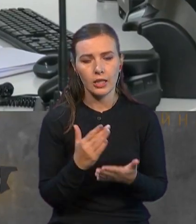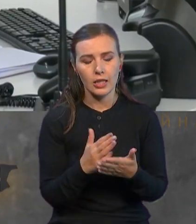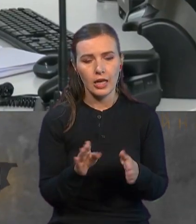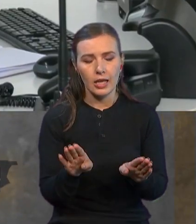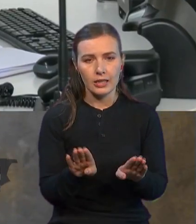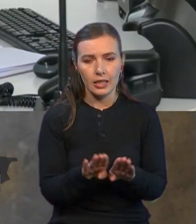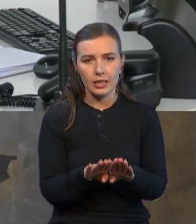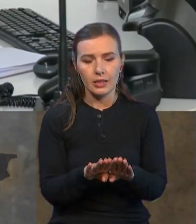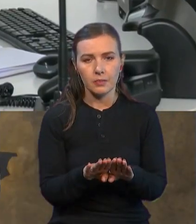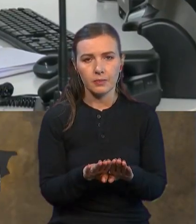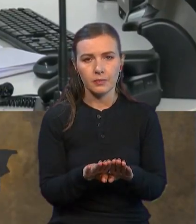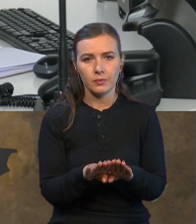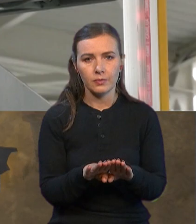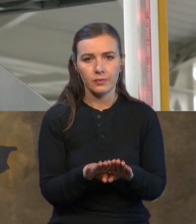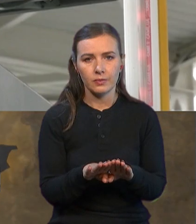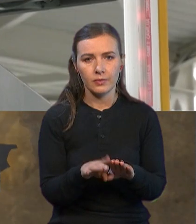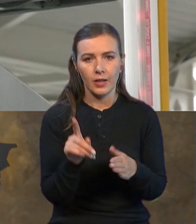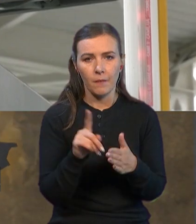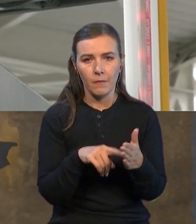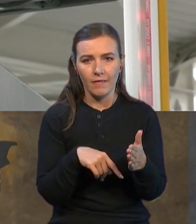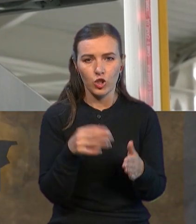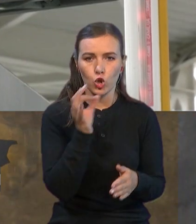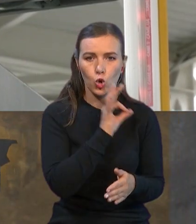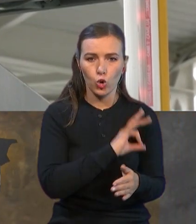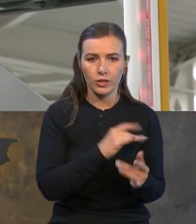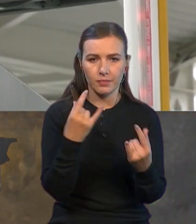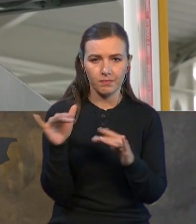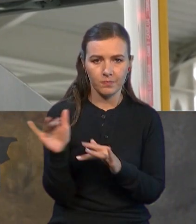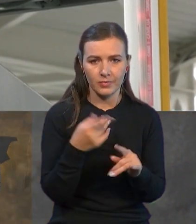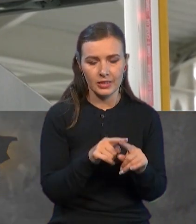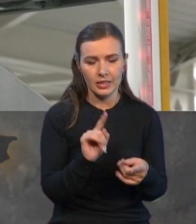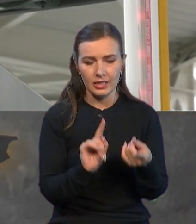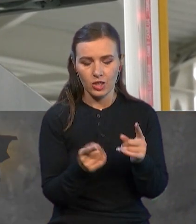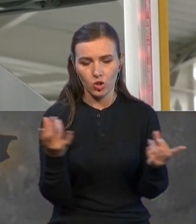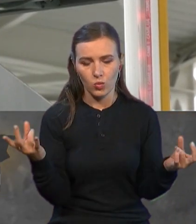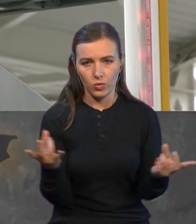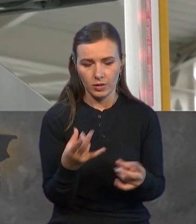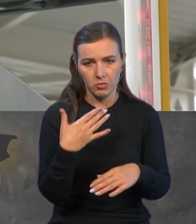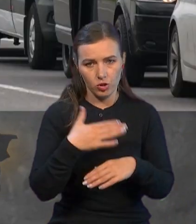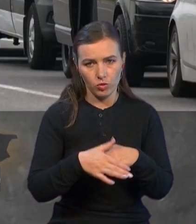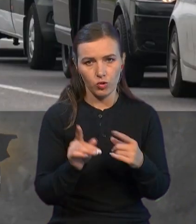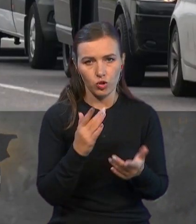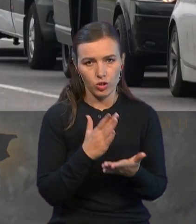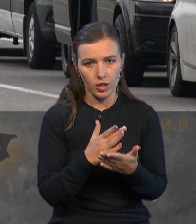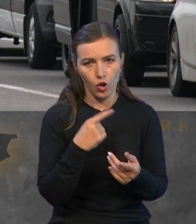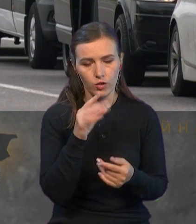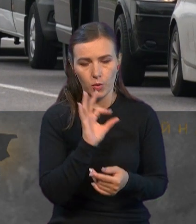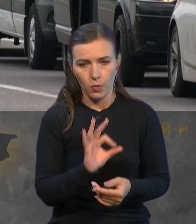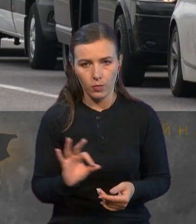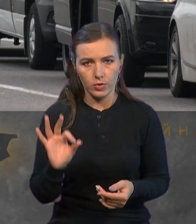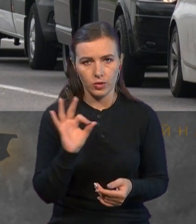просунутим користувачем, тому що це все-таки дійсно потрібно розуміти, що йде мова про